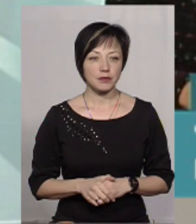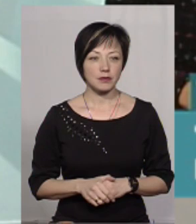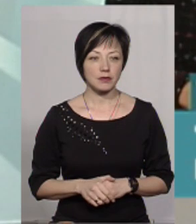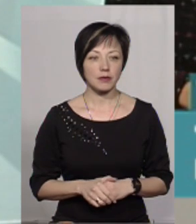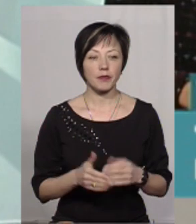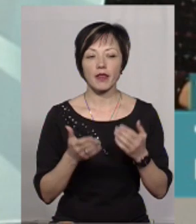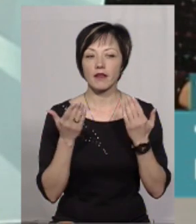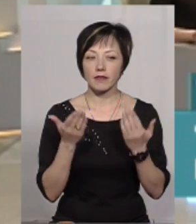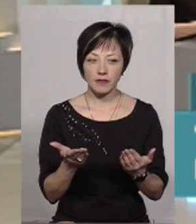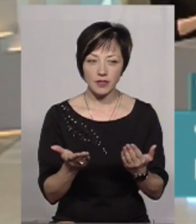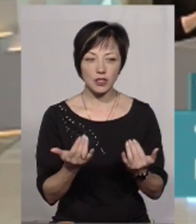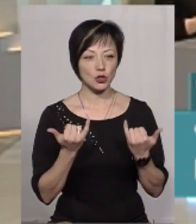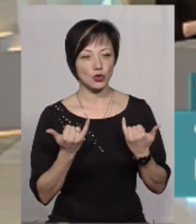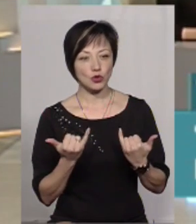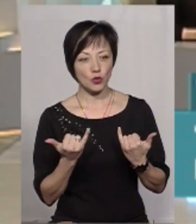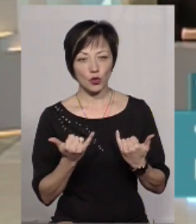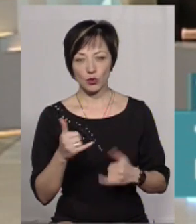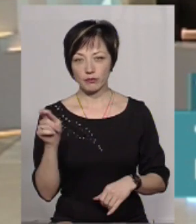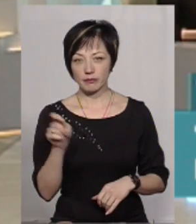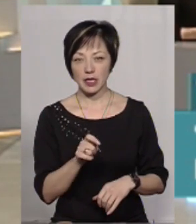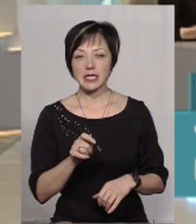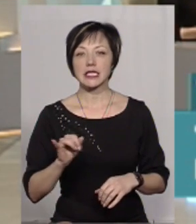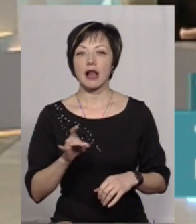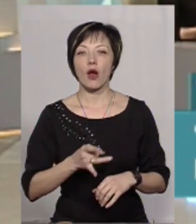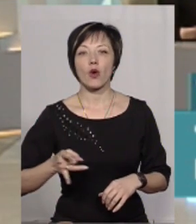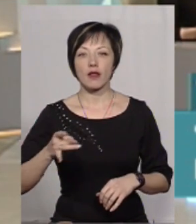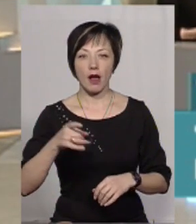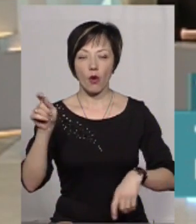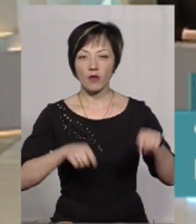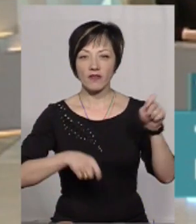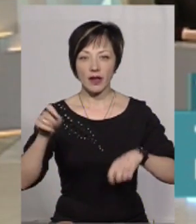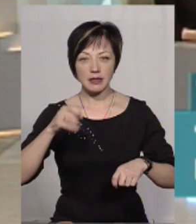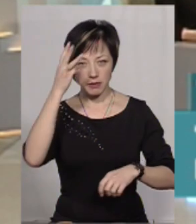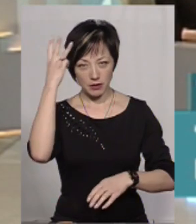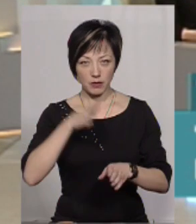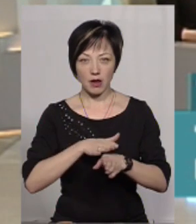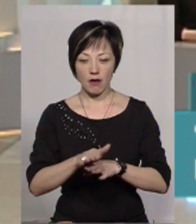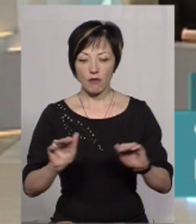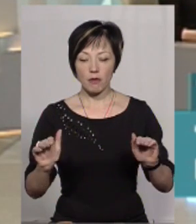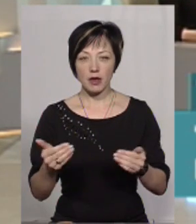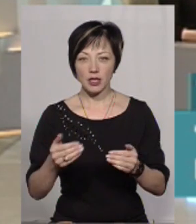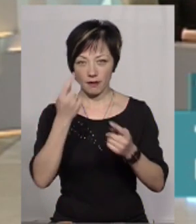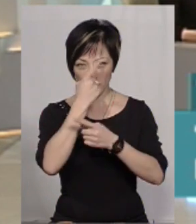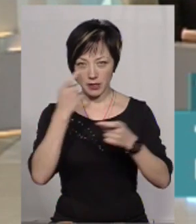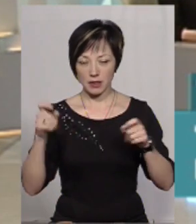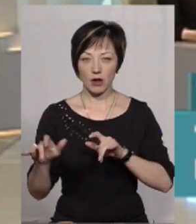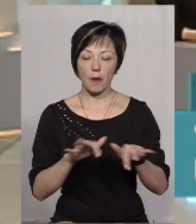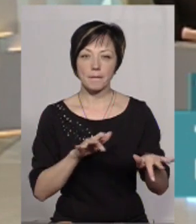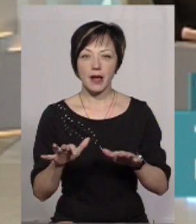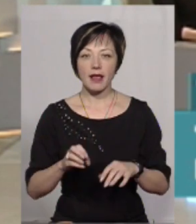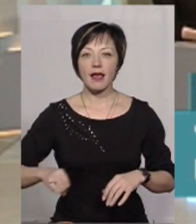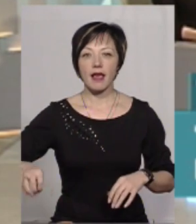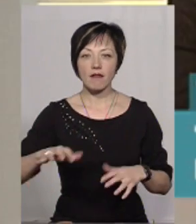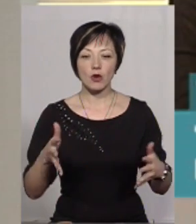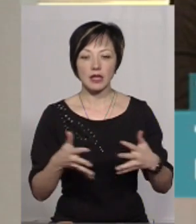Ви щойно з регіональної конференції, яка у Хмельницькому проходила в межах інформаційної кампанії «Євроінтеграція. Сила можливостей».